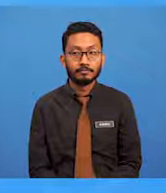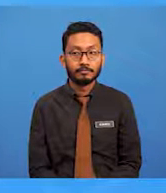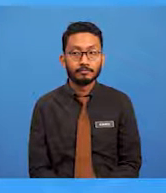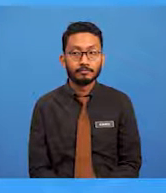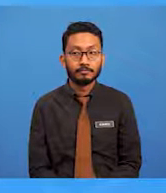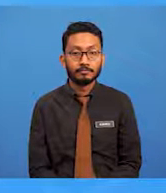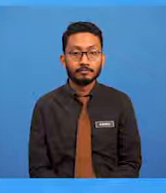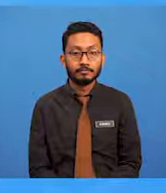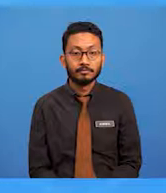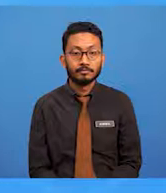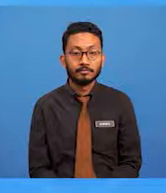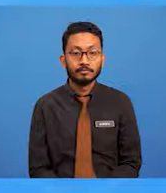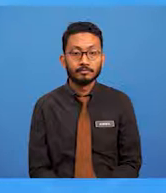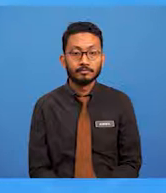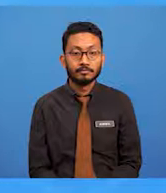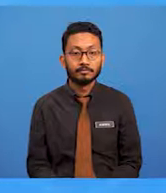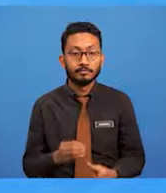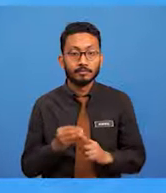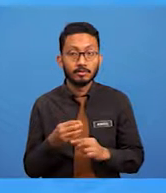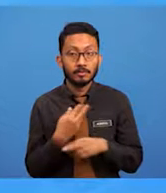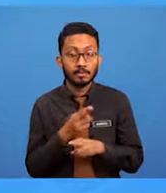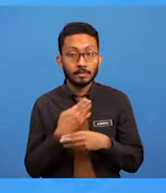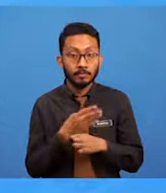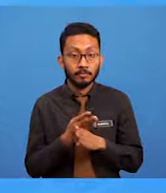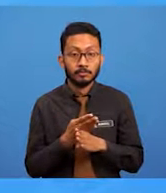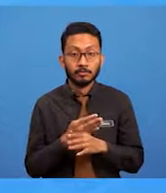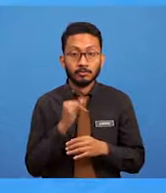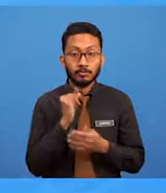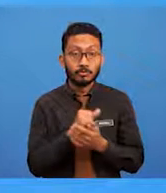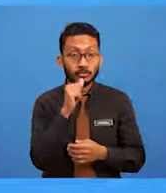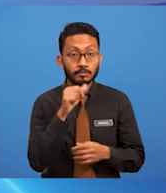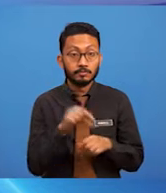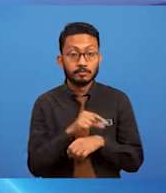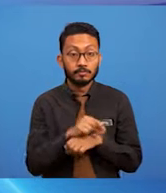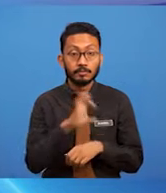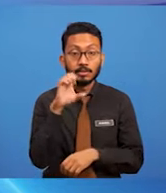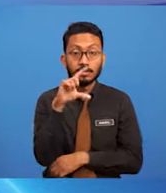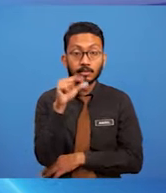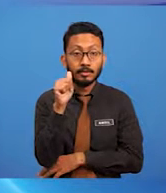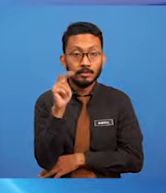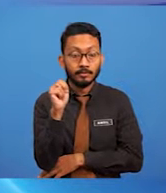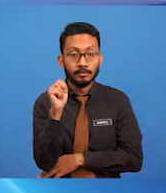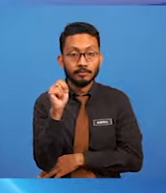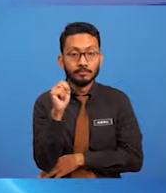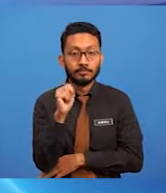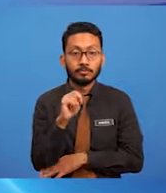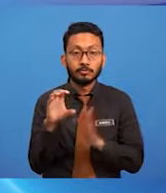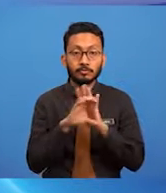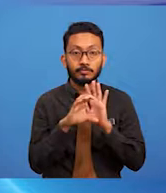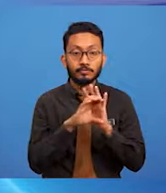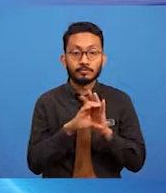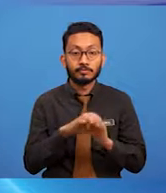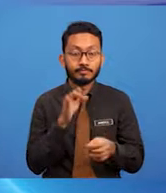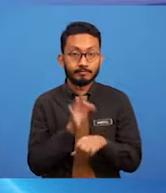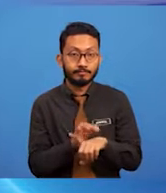Antara reka bentuk yang sering menggunakan konsep warna ini adalah reka bentuk untuk jam tangan,